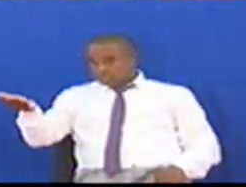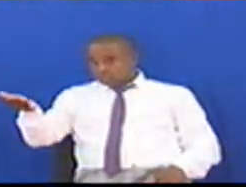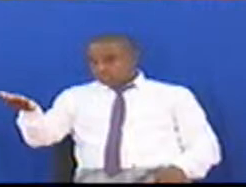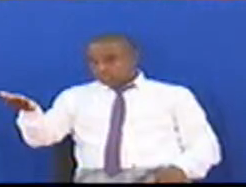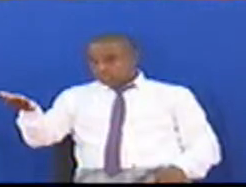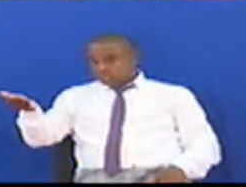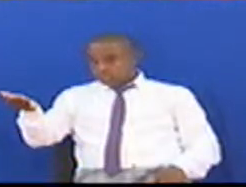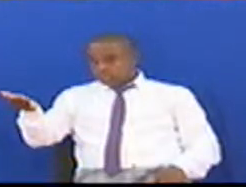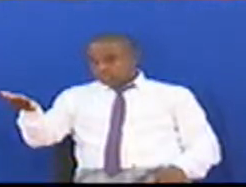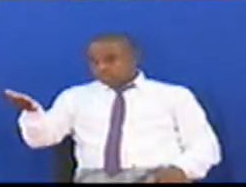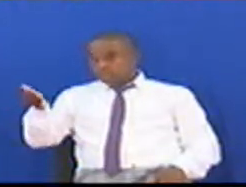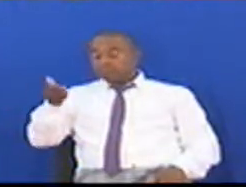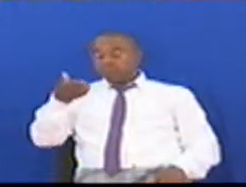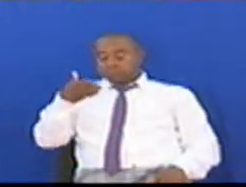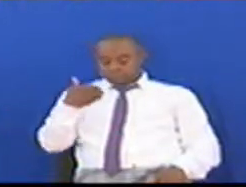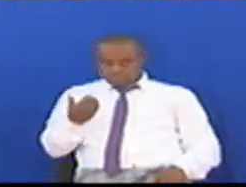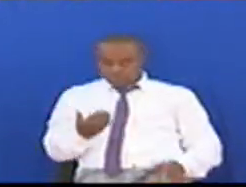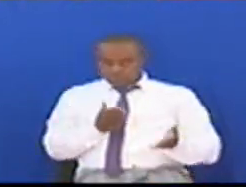Wa Dr.